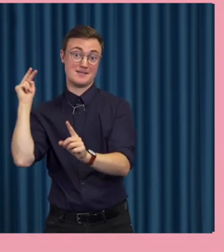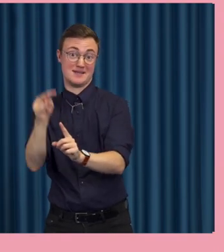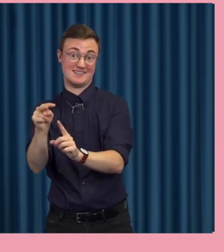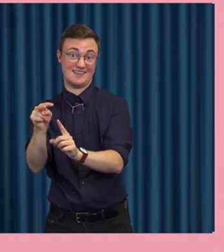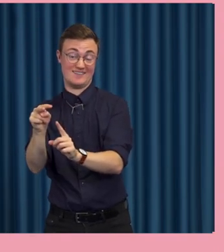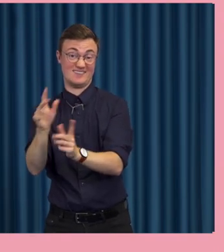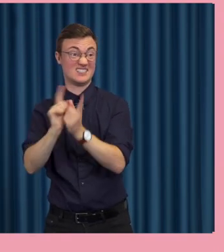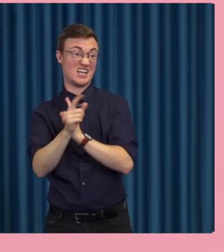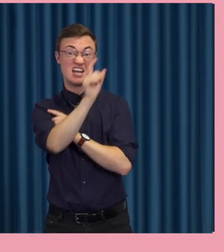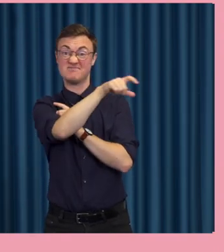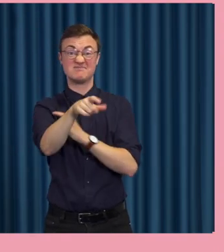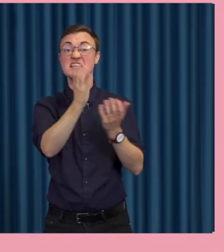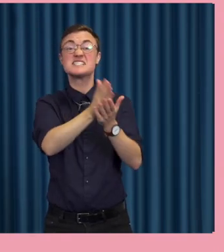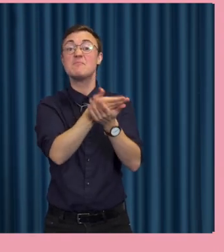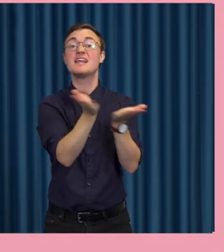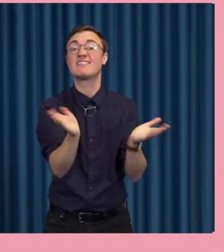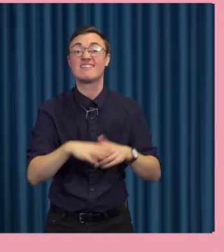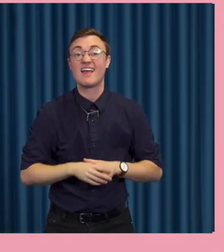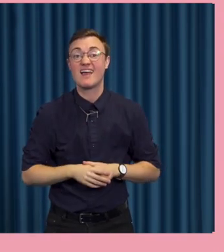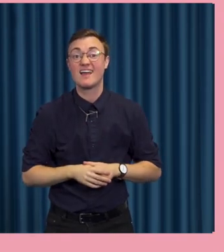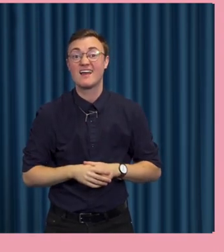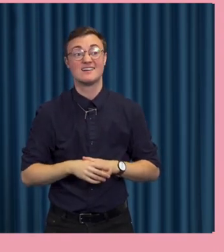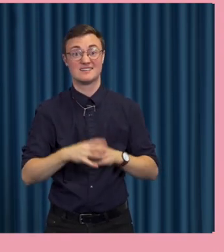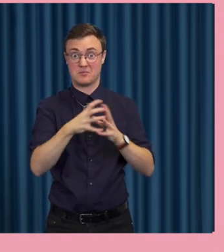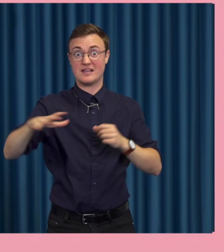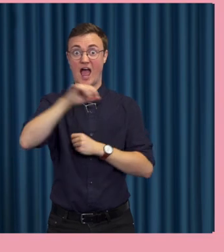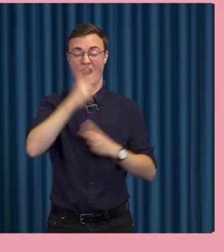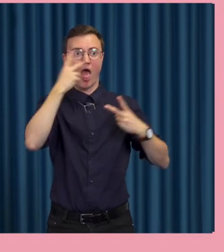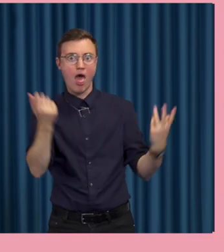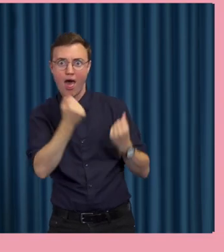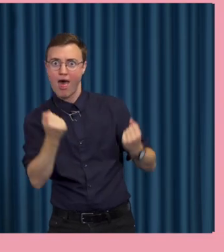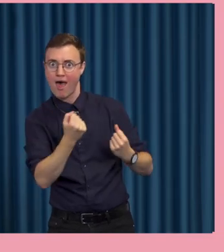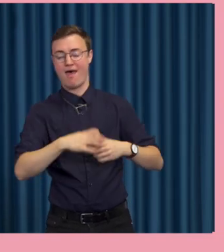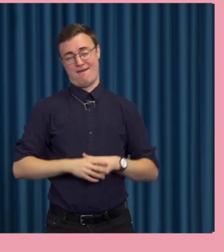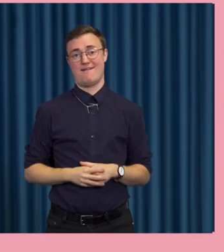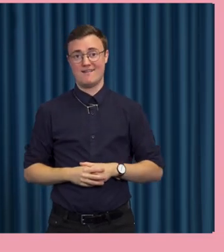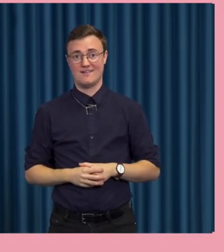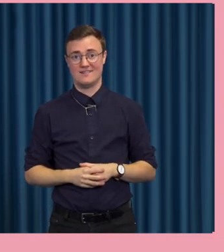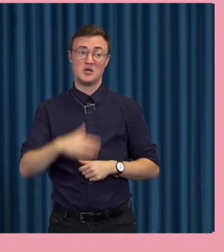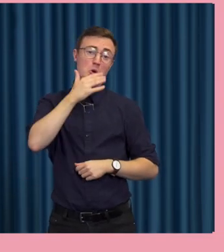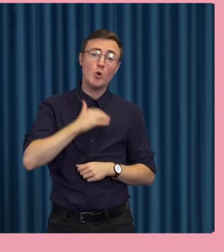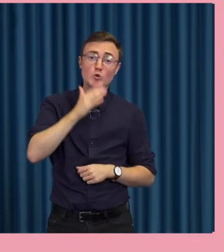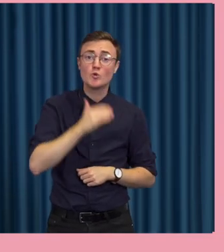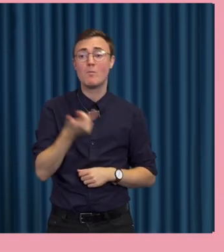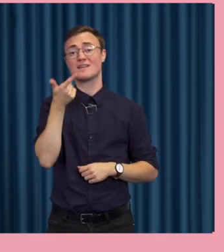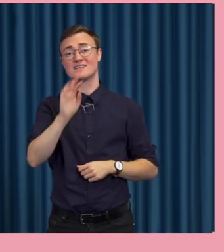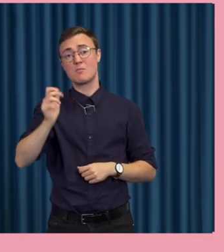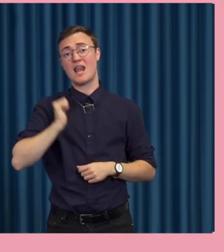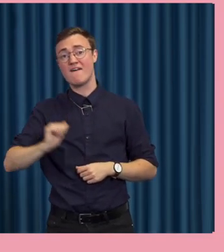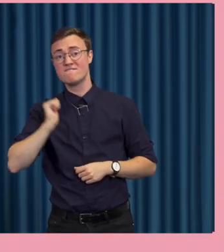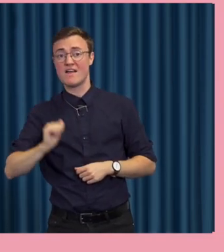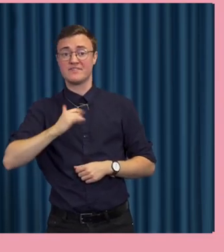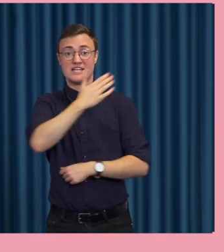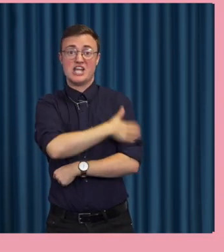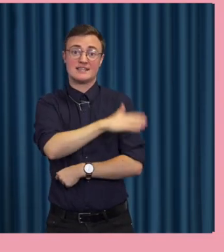säga att är inte säkert att experimentet faller väl ut också om man då har väldigt storskoliga plattformar där det är unga till exempel anmäler